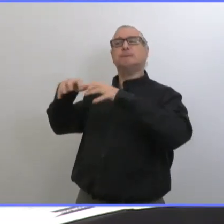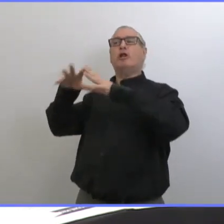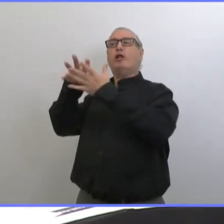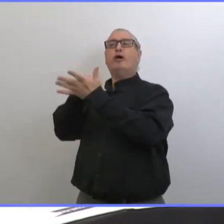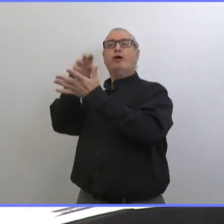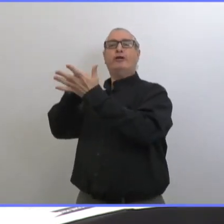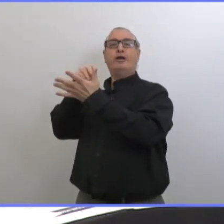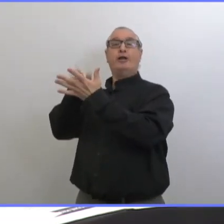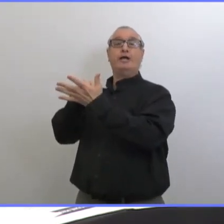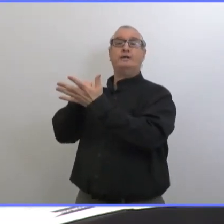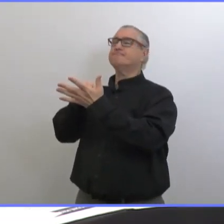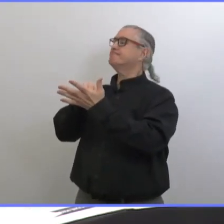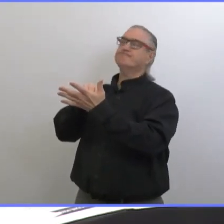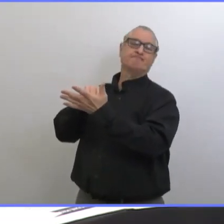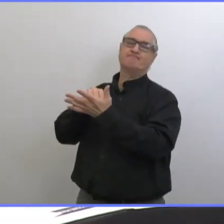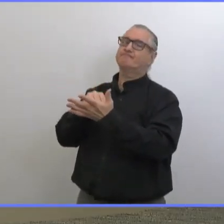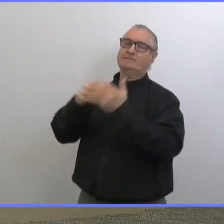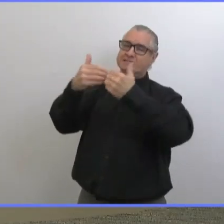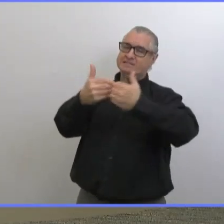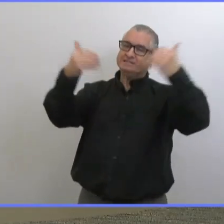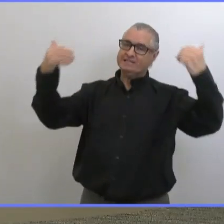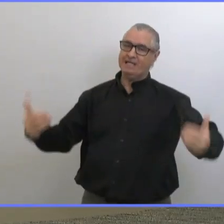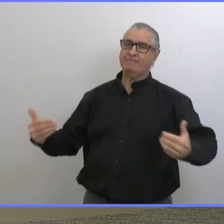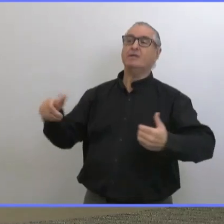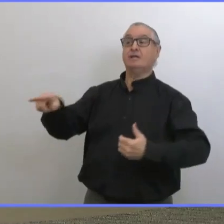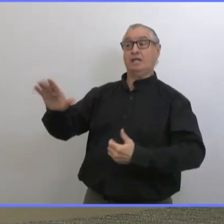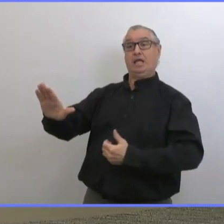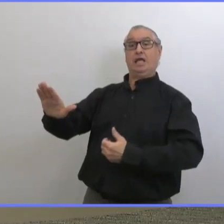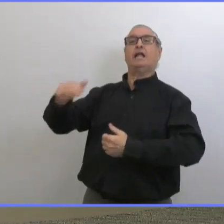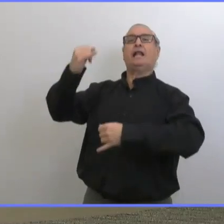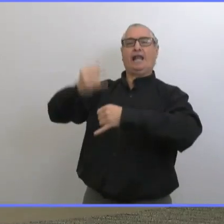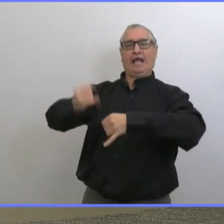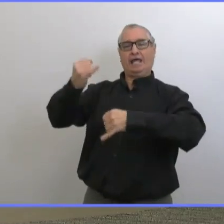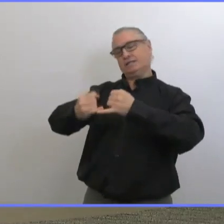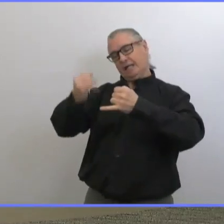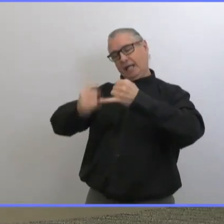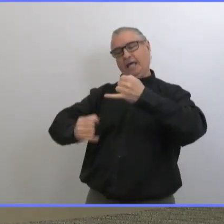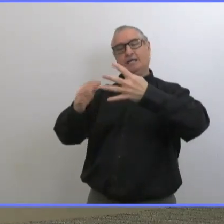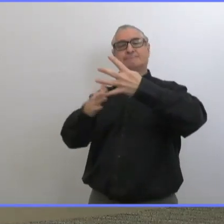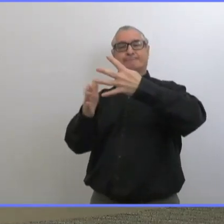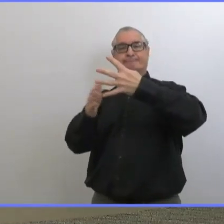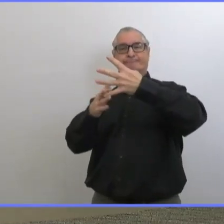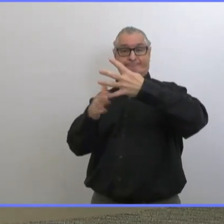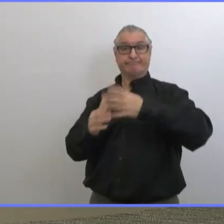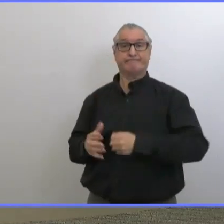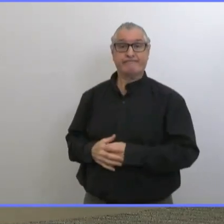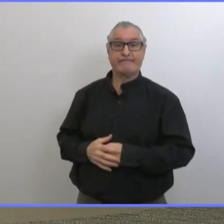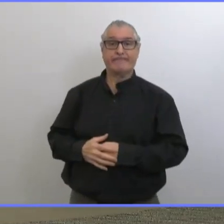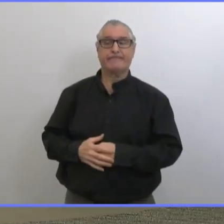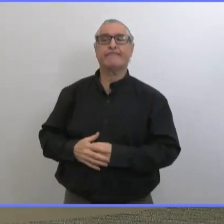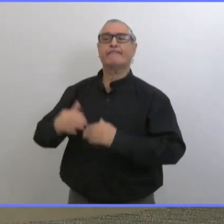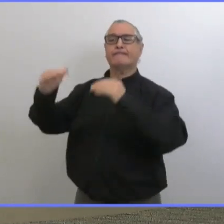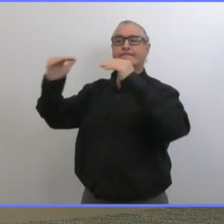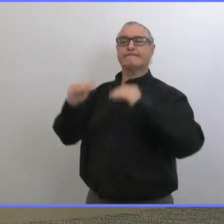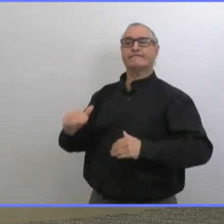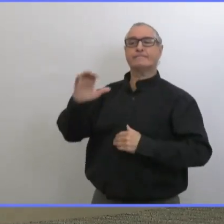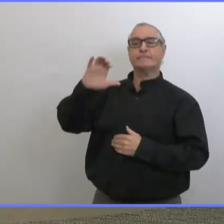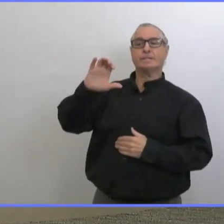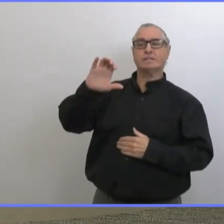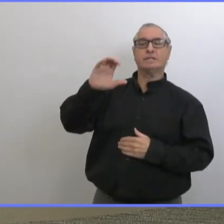des équipes de soins ils tomberaient dans la population générale de chvn taylor